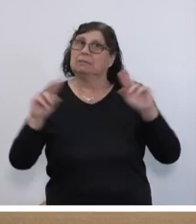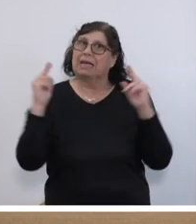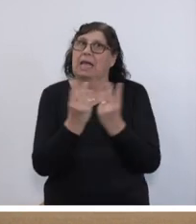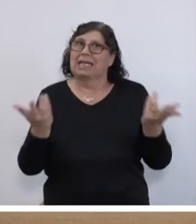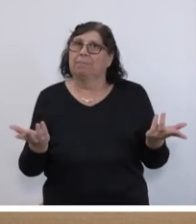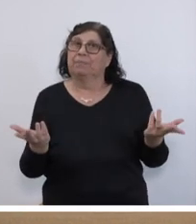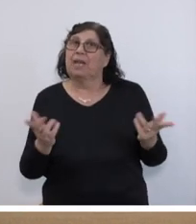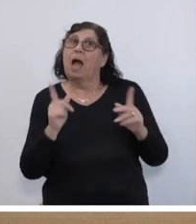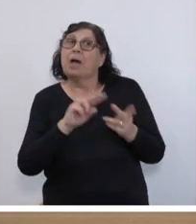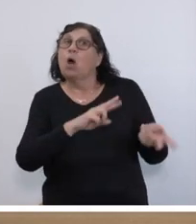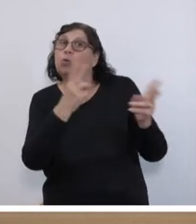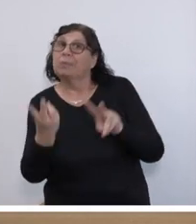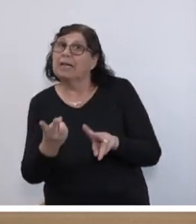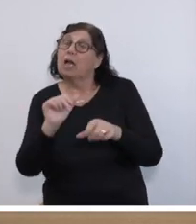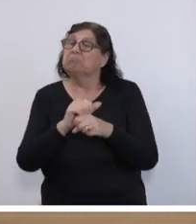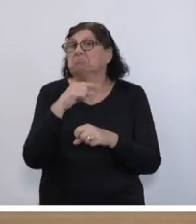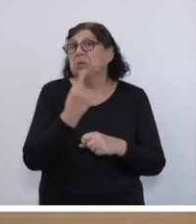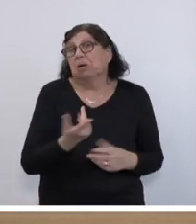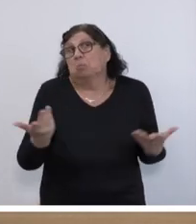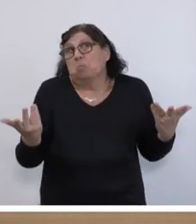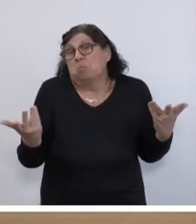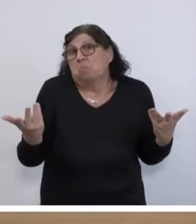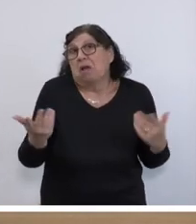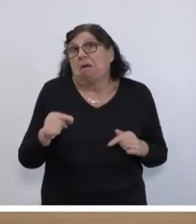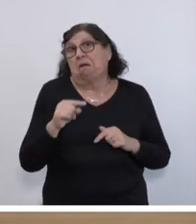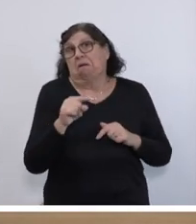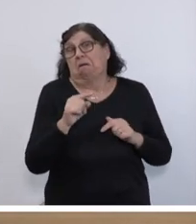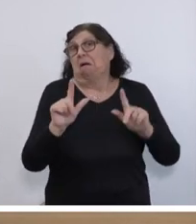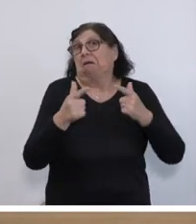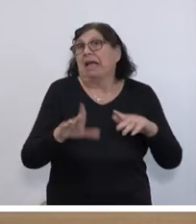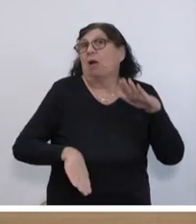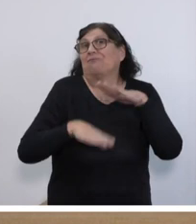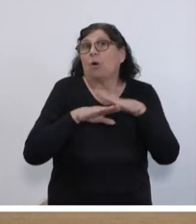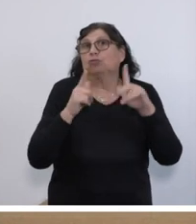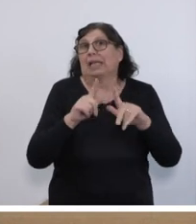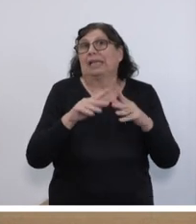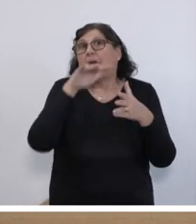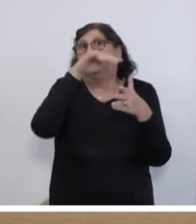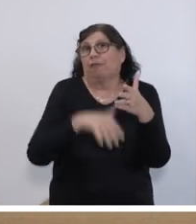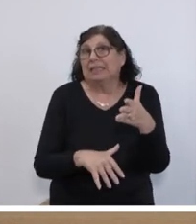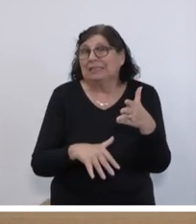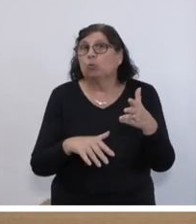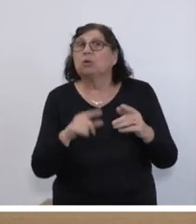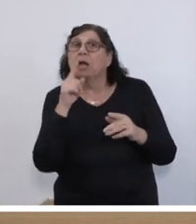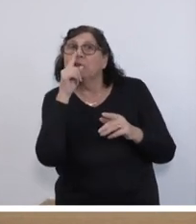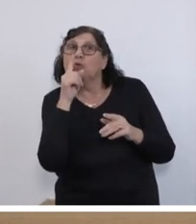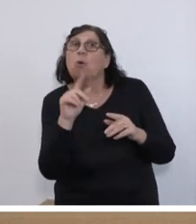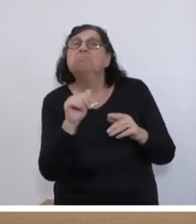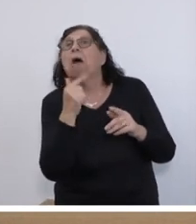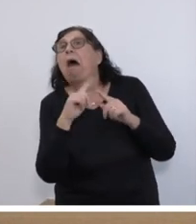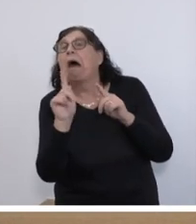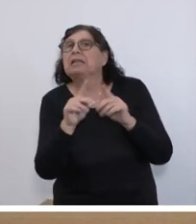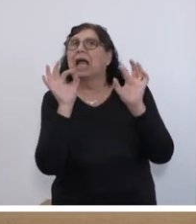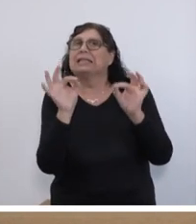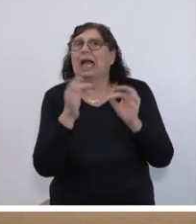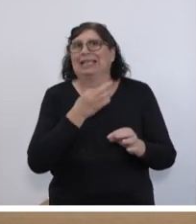umgekehrt kann man natürlich sagen, naja, das ist keine vollständige Auflistung, da sind nur andere Dinge möglich, die stehen